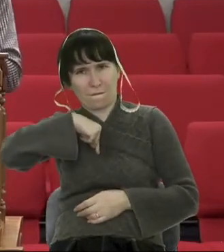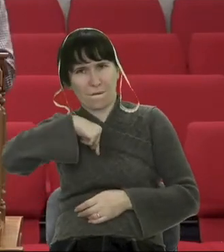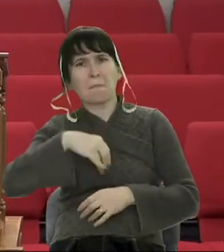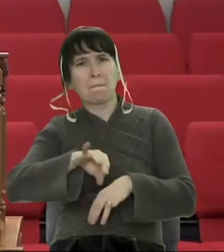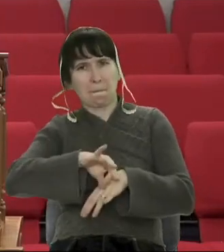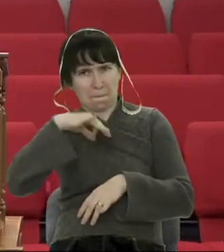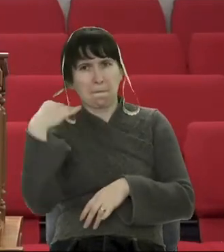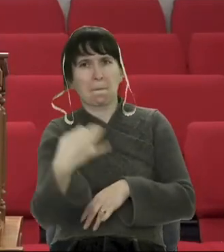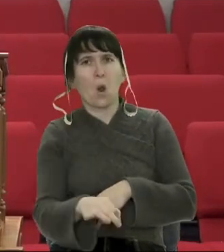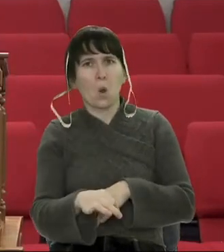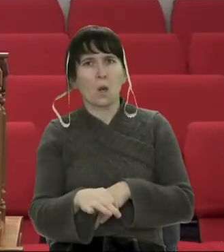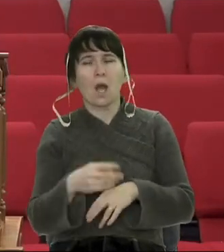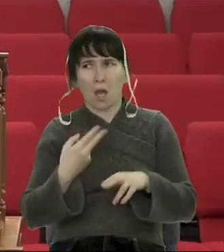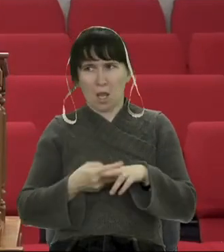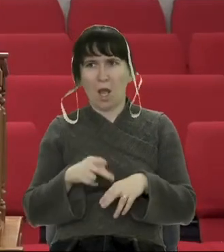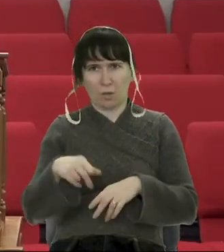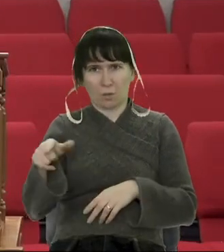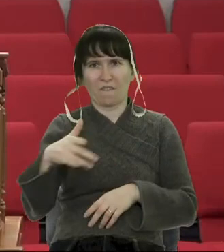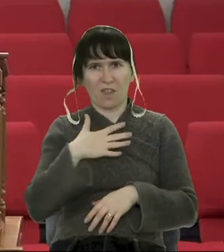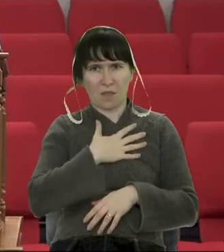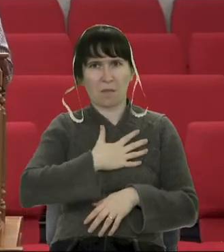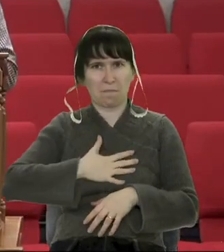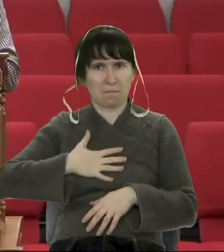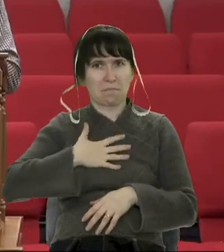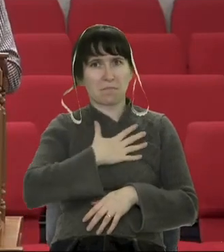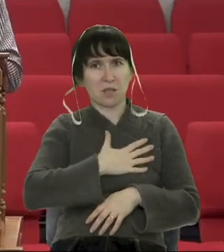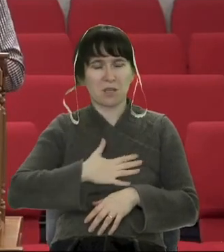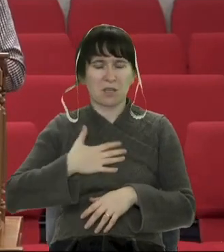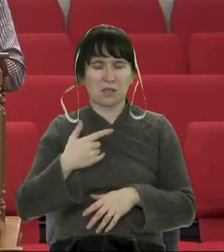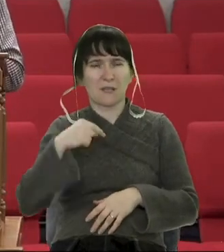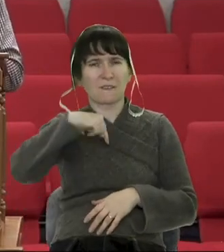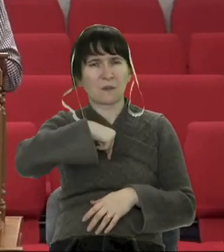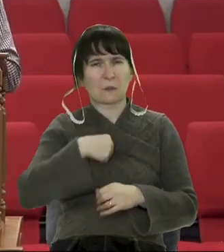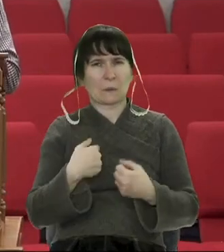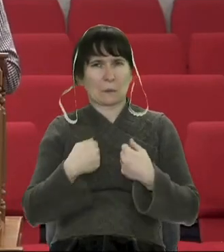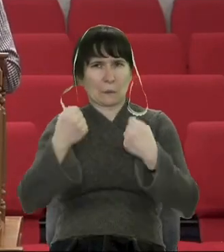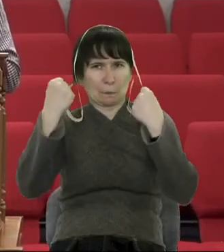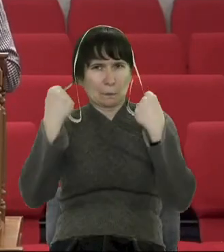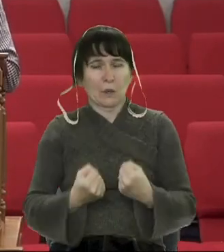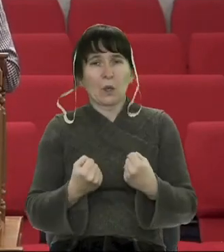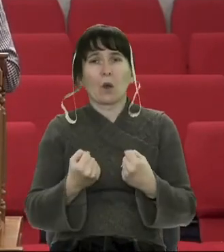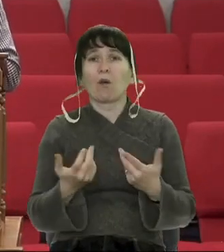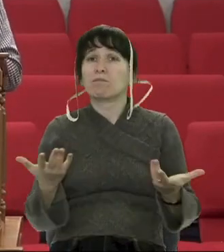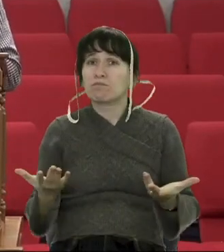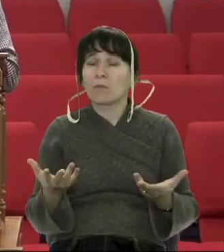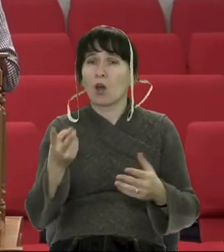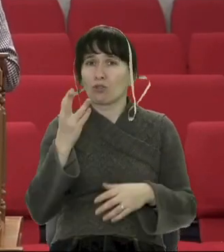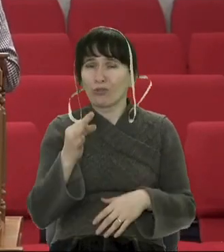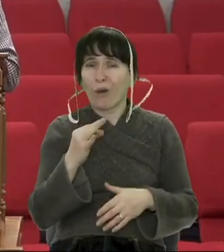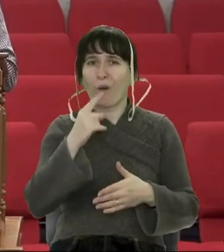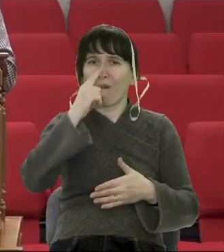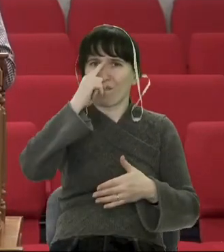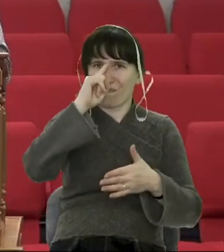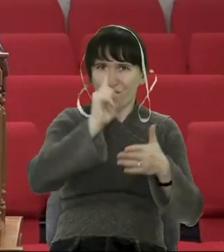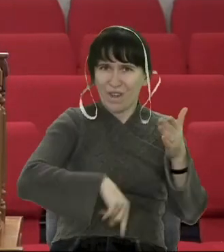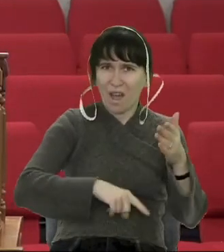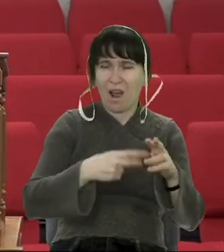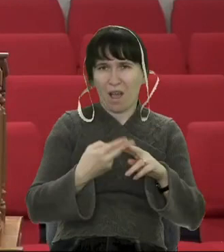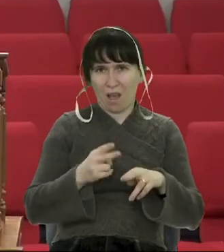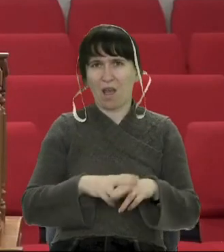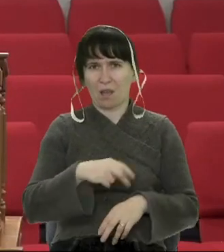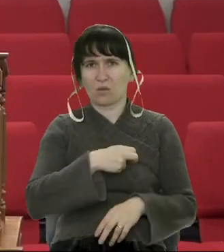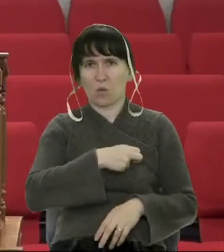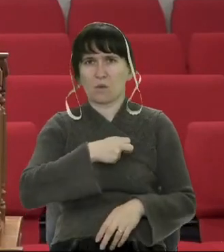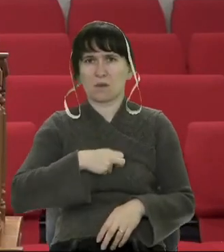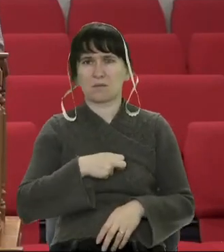І ті, хто пережив ту чи іншу біль. Але, як вже говорили, що довіра – це завжди ризик. І кожна людина нас